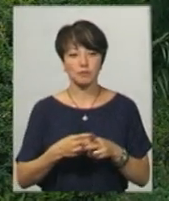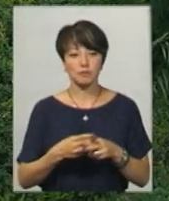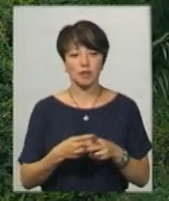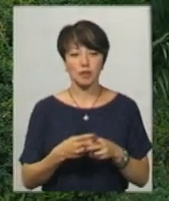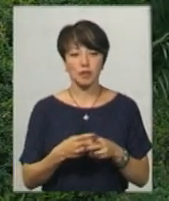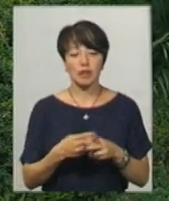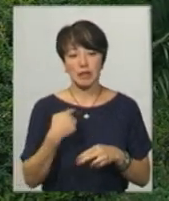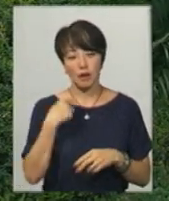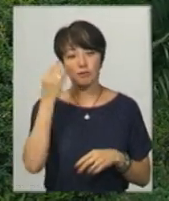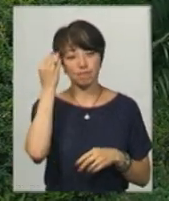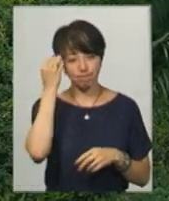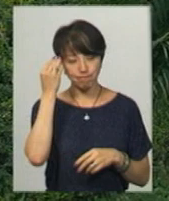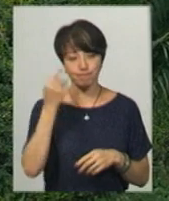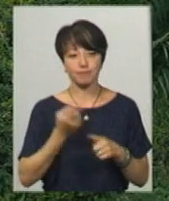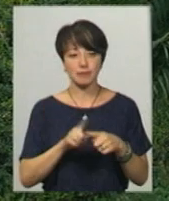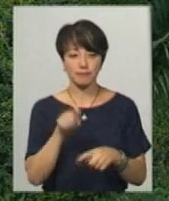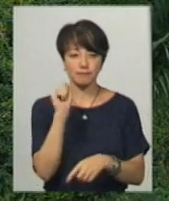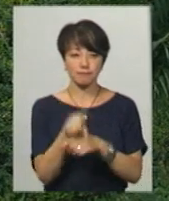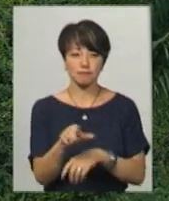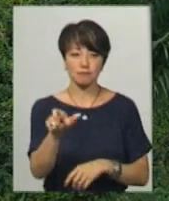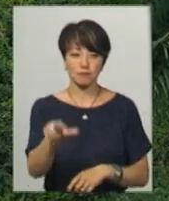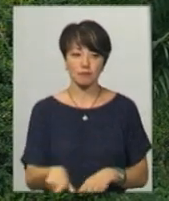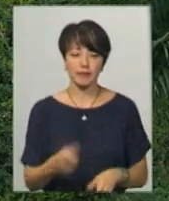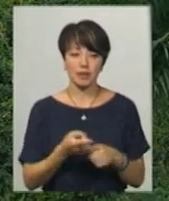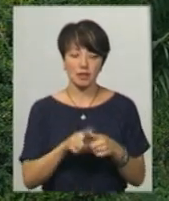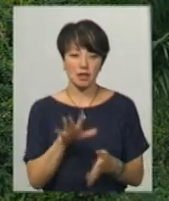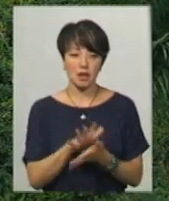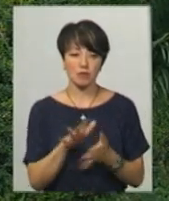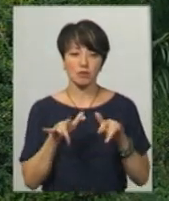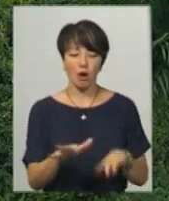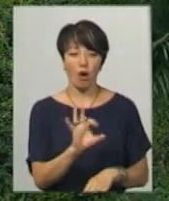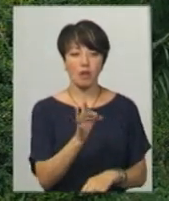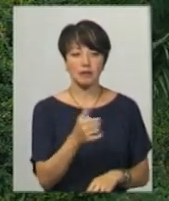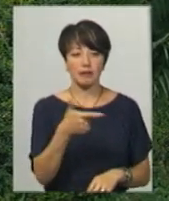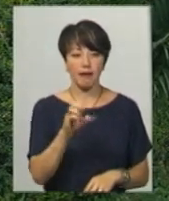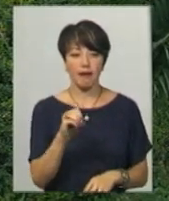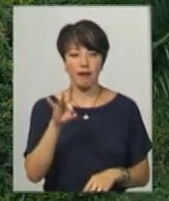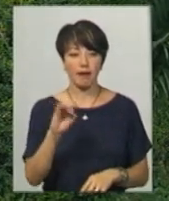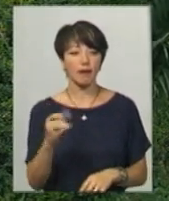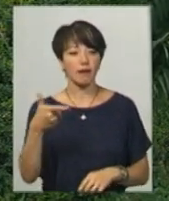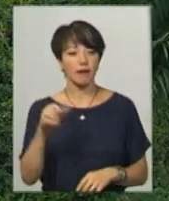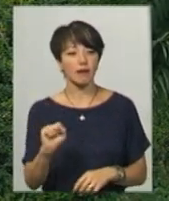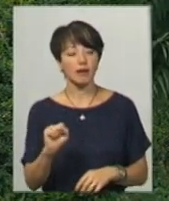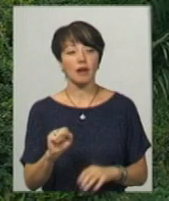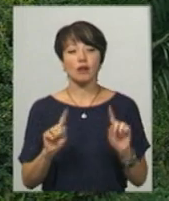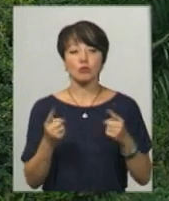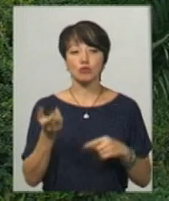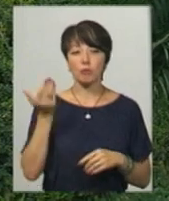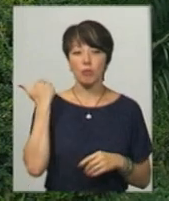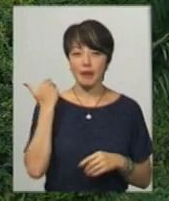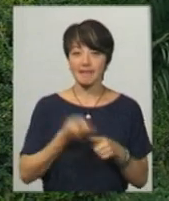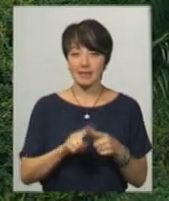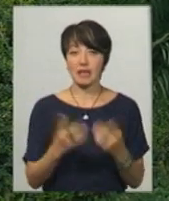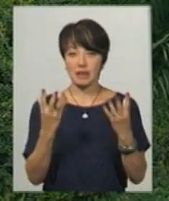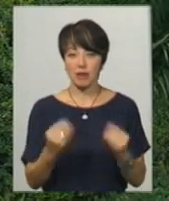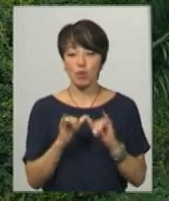Схиляюся до того, що це найняв людину для цієї грязної справи Олександр Герега, діючий депутат. Оскільки попередньо в той самий